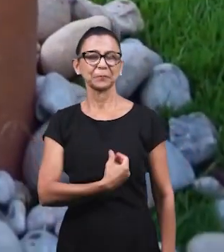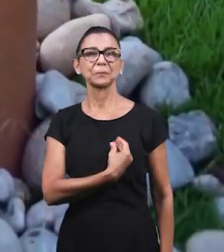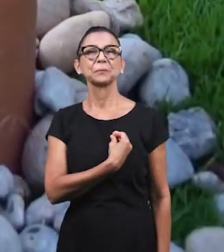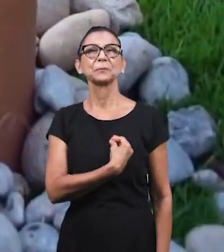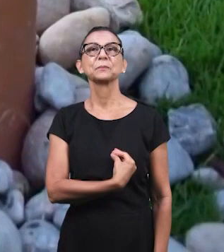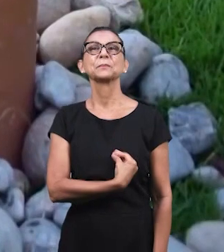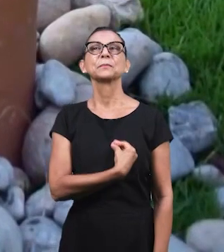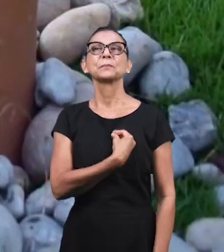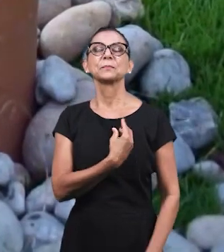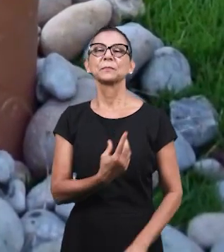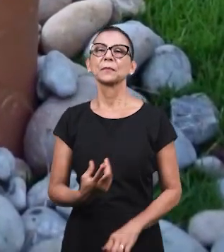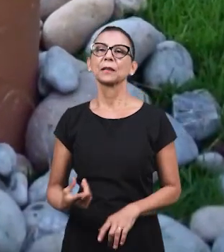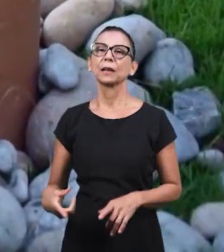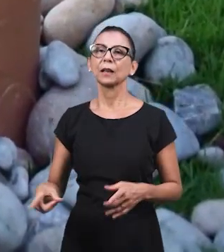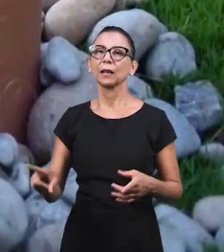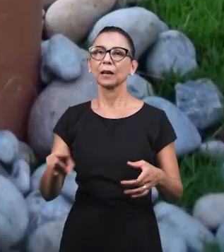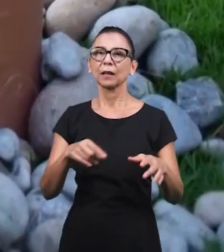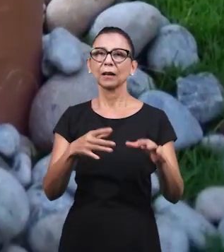Аминь.